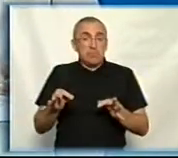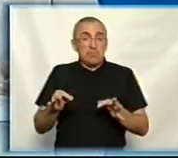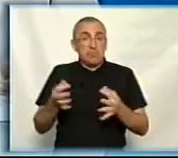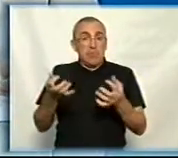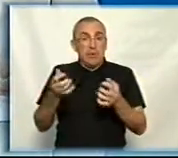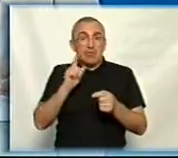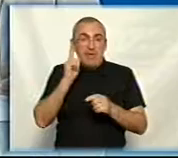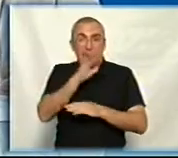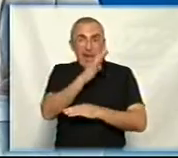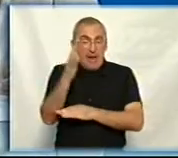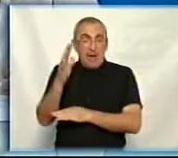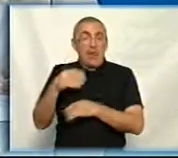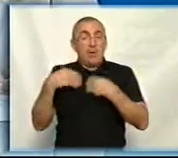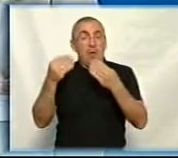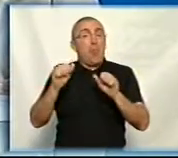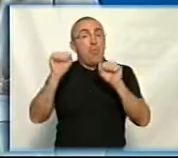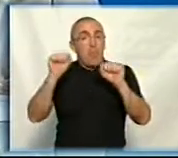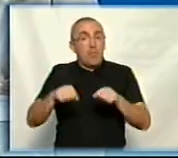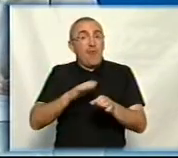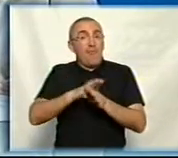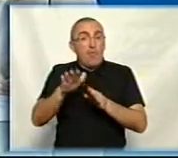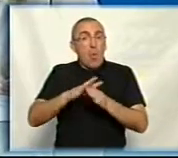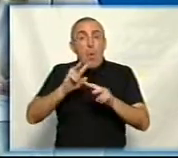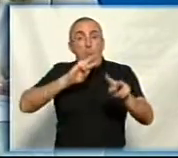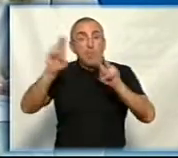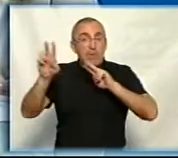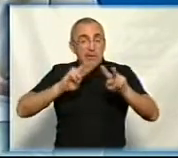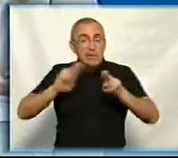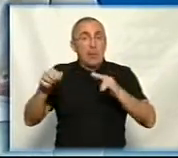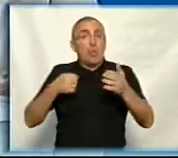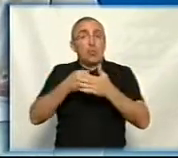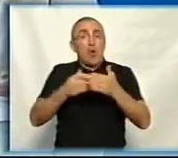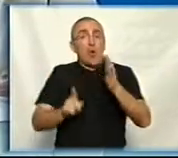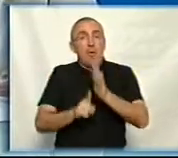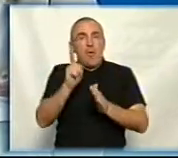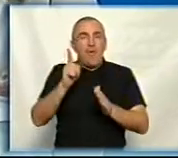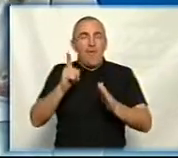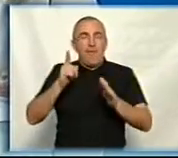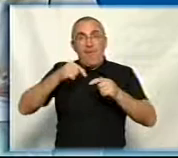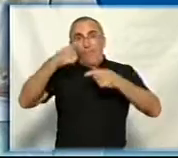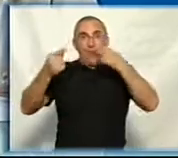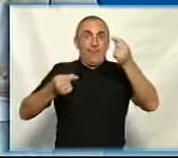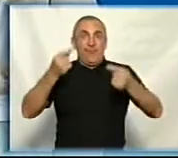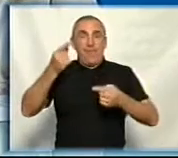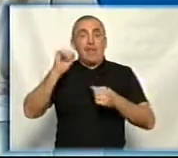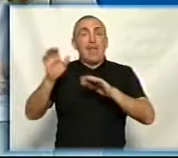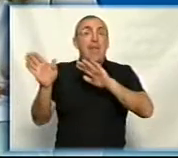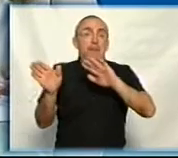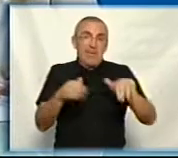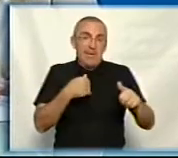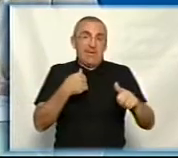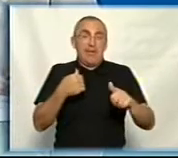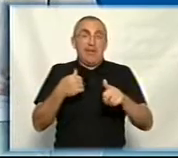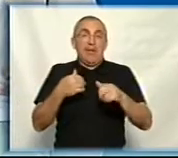утримання зелених насаджень дають можливість виконувати обрізку до початку вегетаційного періоду і після. Тобто, це